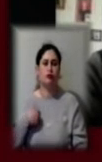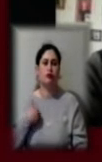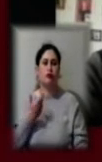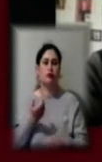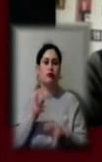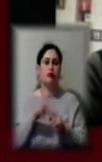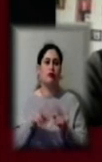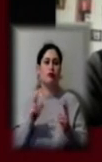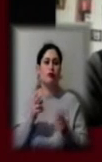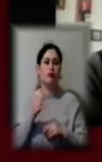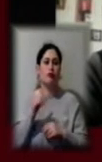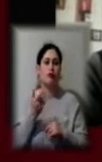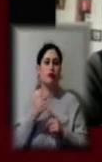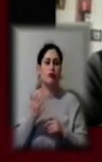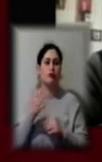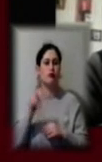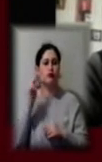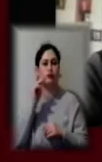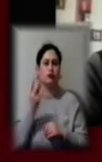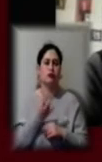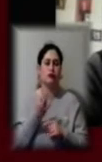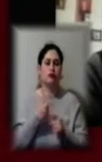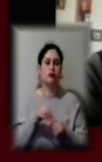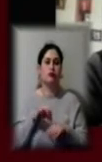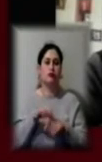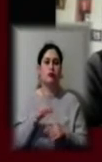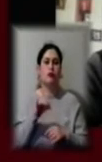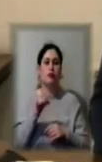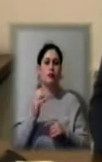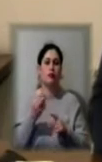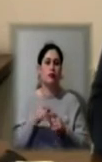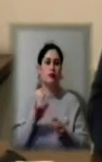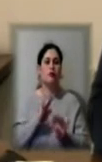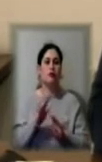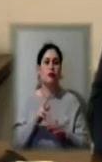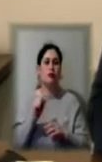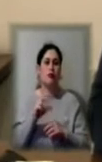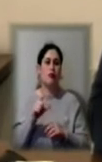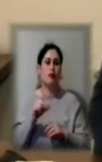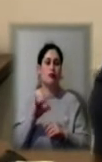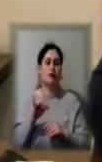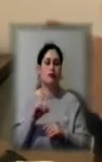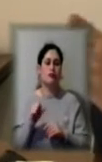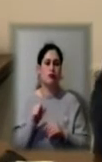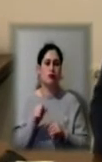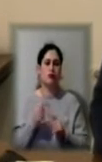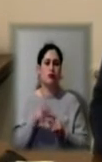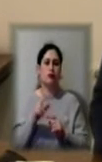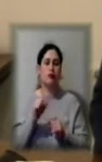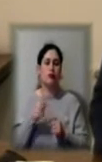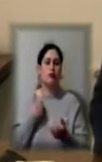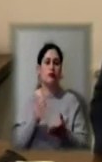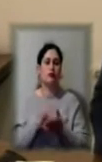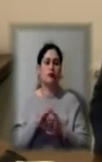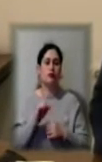Так проходять репетиції. Режисер Каха Гогідзе. З Кахою ми познайомилися в Миколаєві